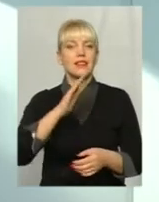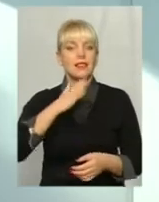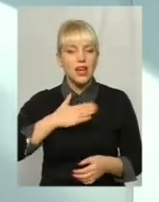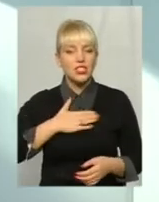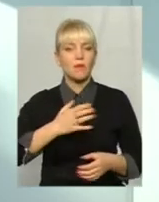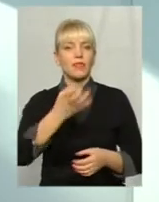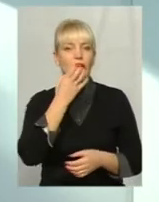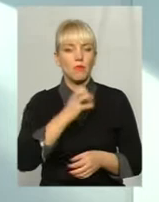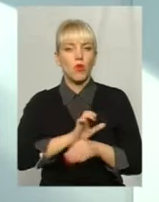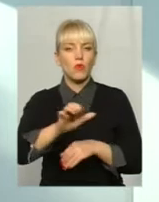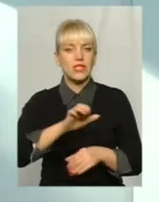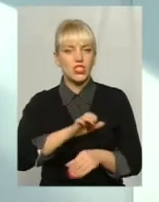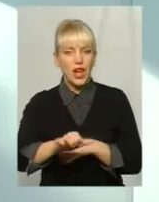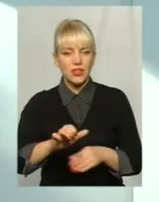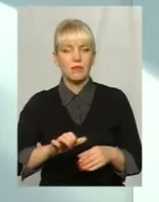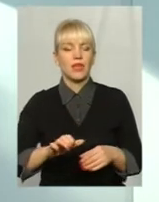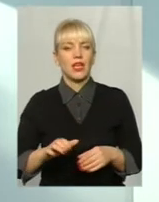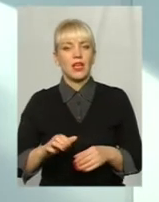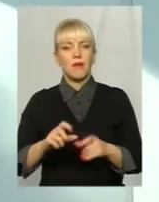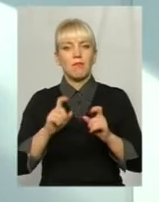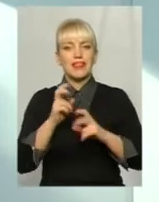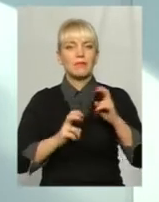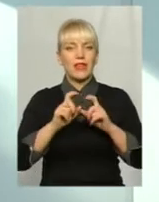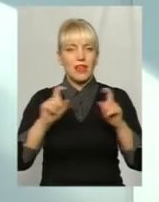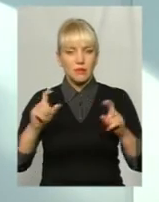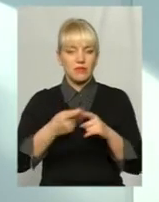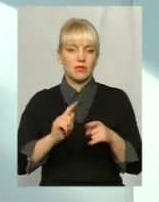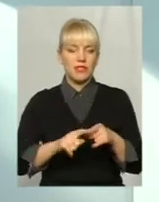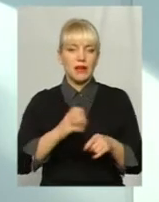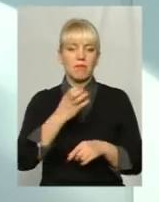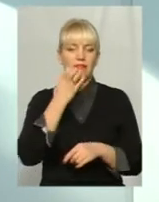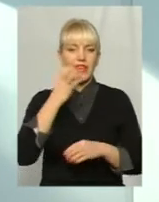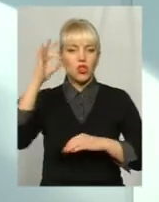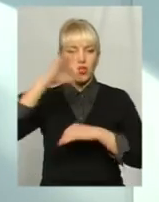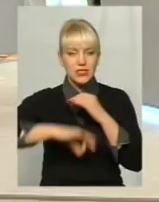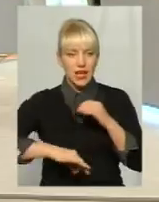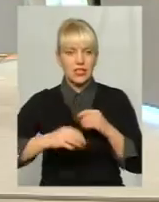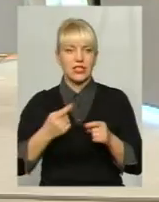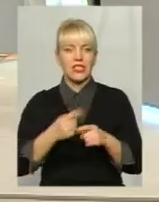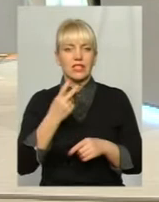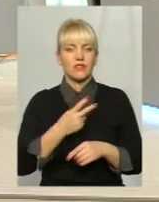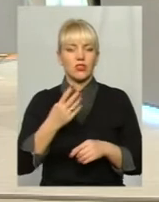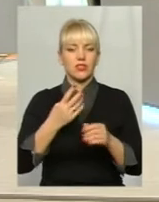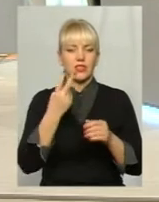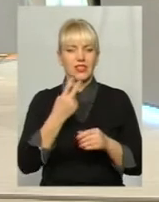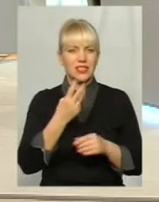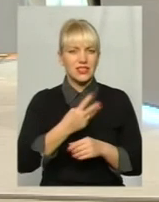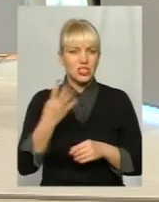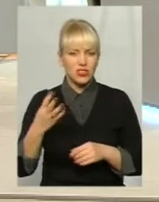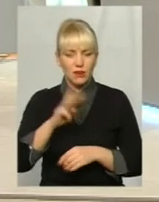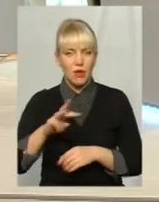підприємствам. Південно-західним тепломережам 3-4 мільйона гривень і 97 мільйонів гривень,